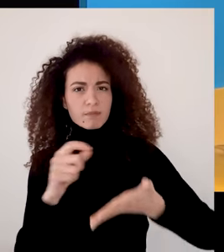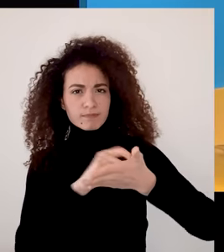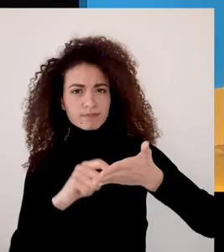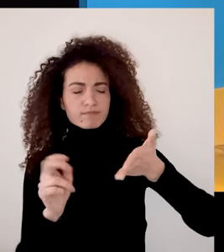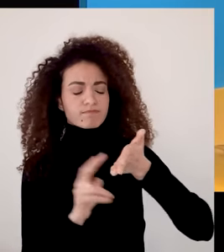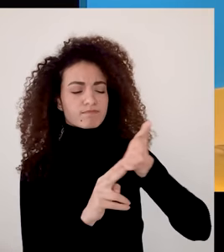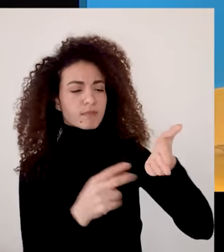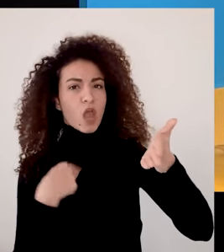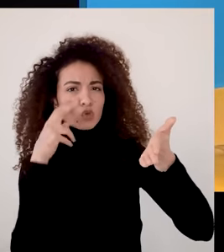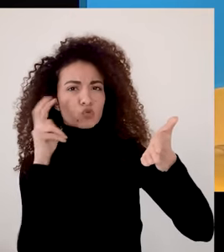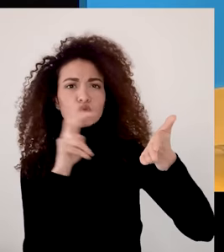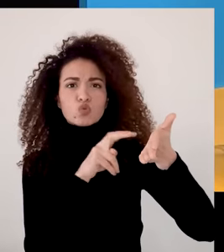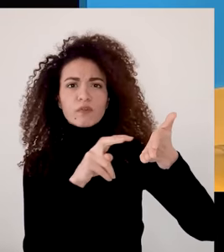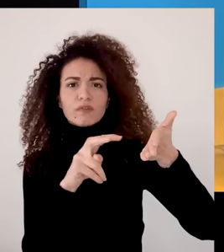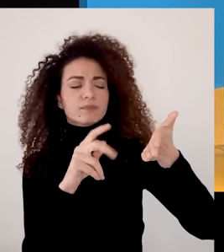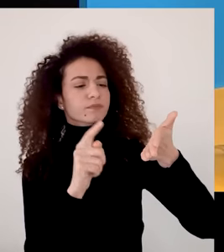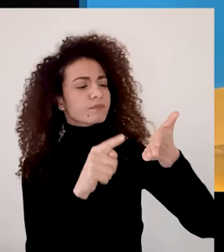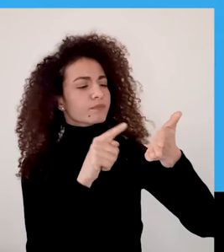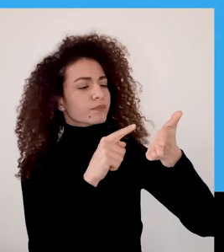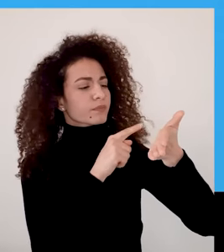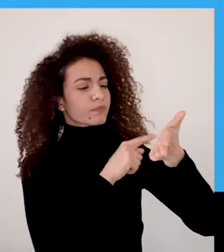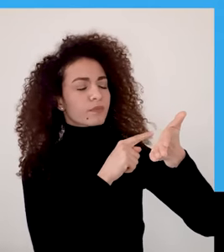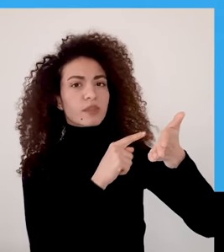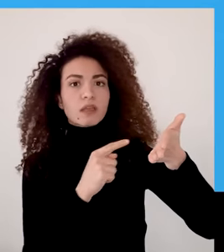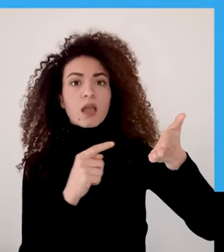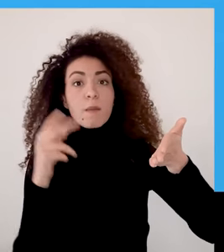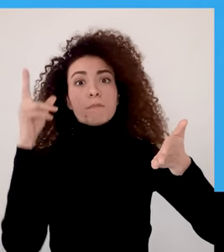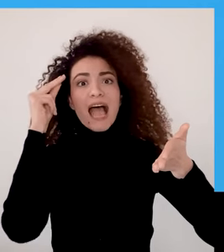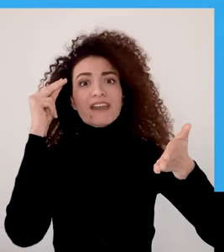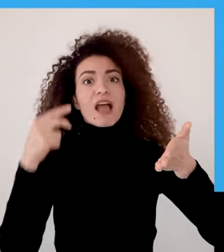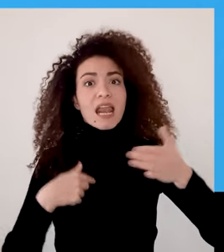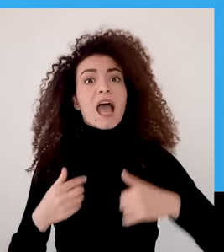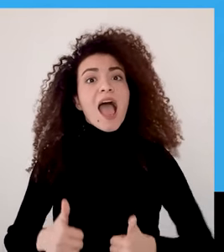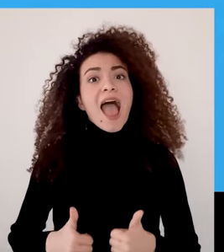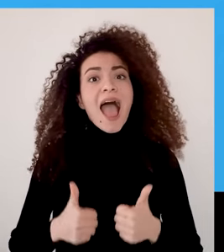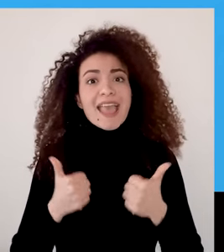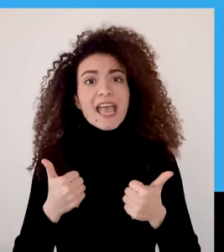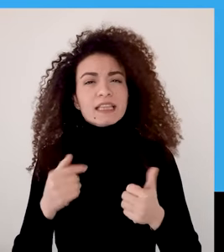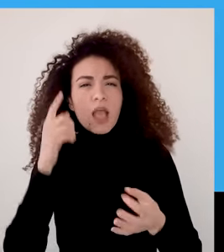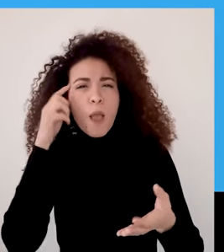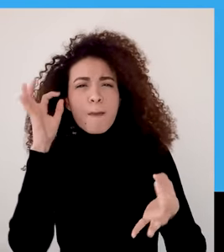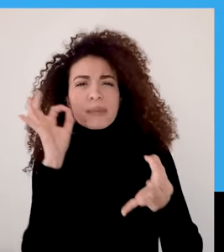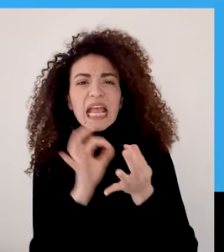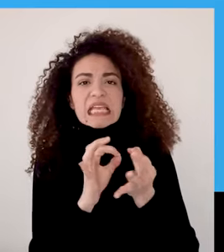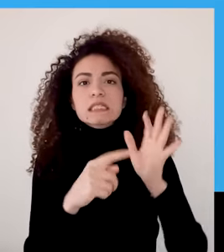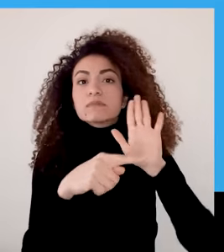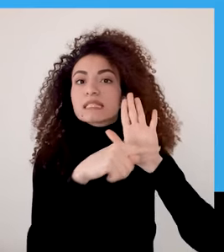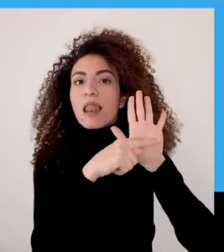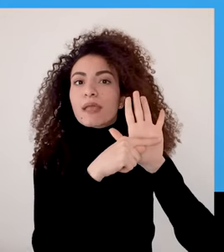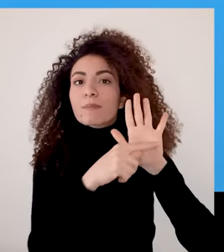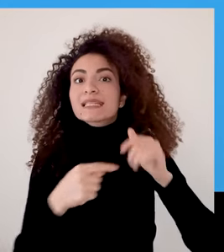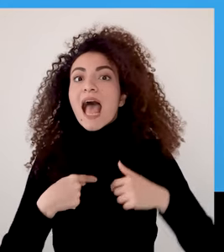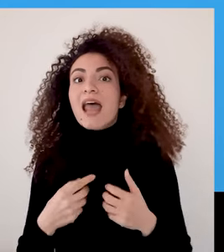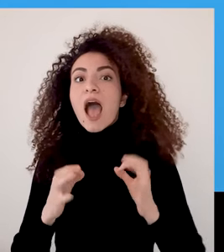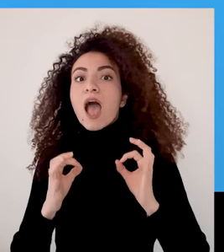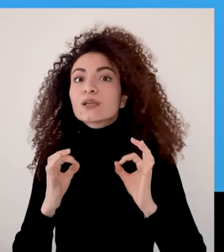بإمكانك أن تتفحص الخيارات المتاحة إليك مع العلم أنه نحن منعيش بعالم بيركز على الأمور السلبية